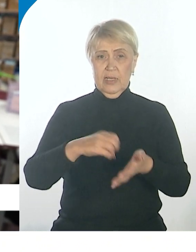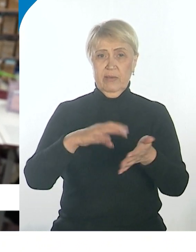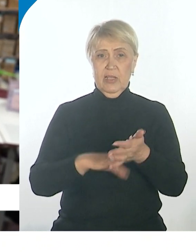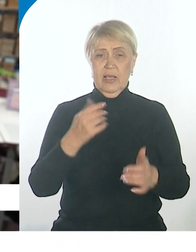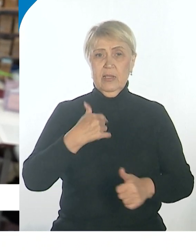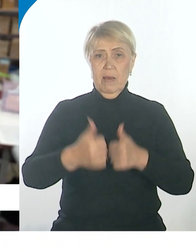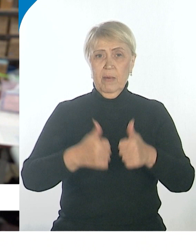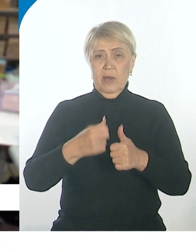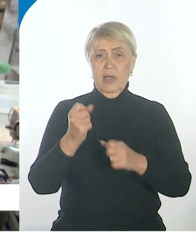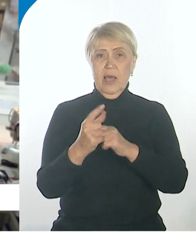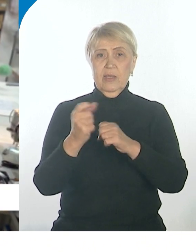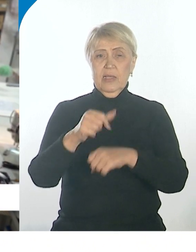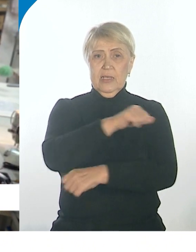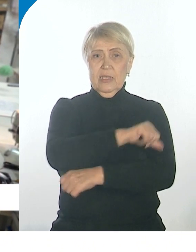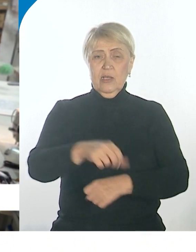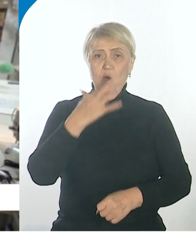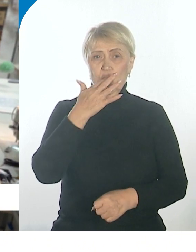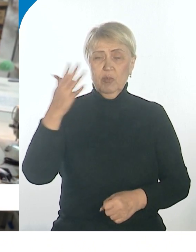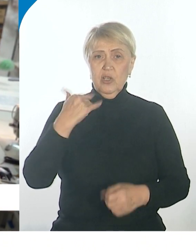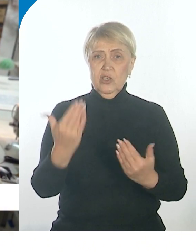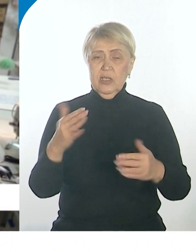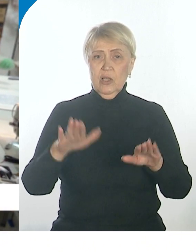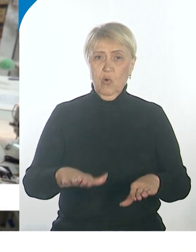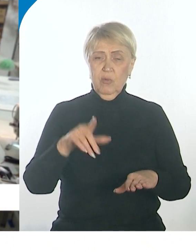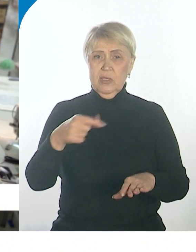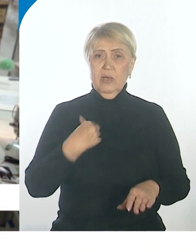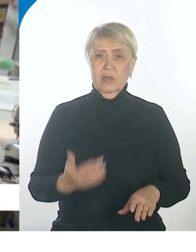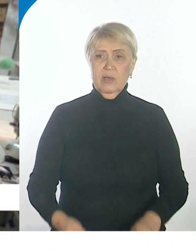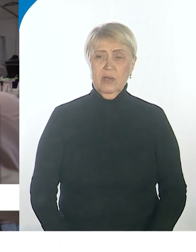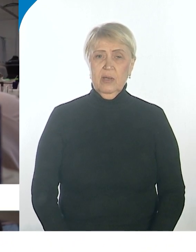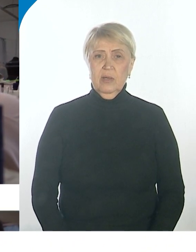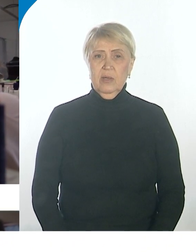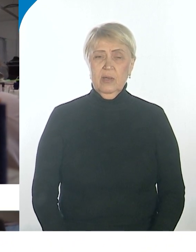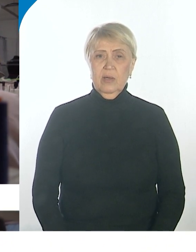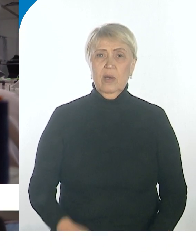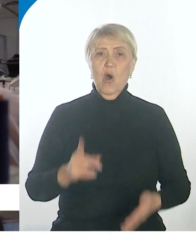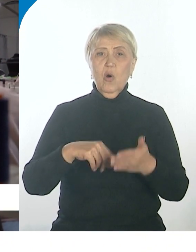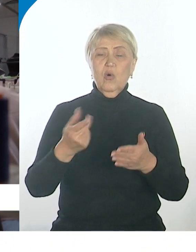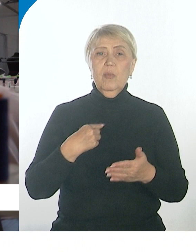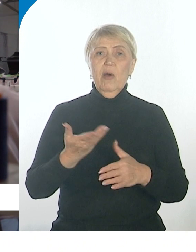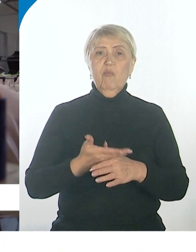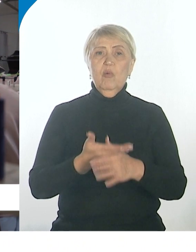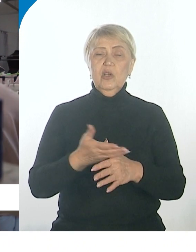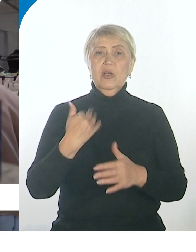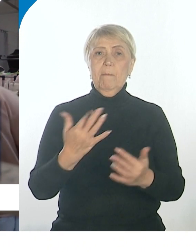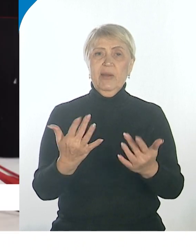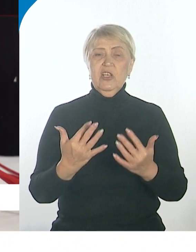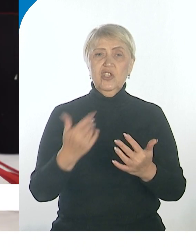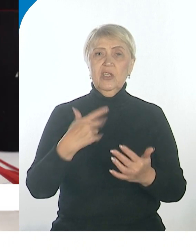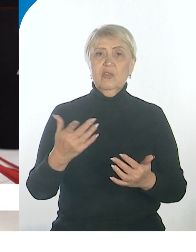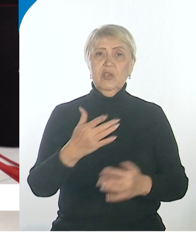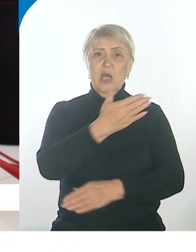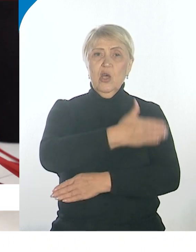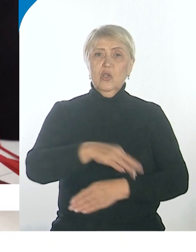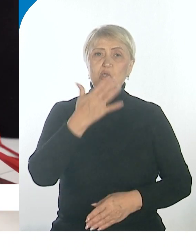в 11 странах за рубежом. Мы находимся сейчас в стадии переговоров с турецким представителем. Кроме помощи в привлечении зарубежных партнеров и